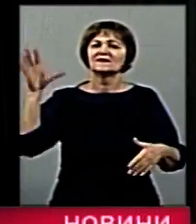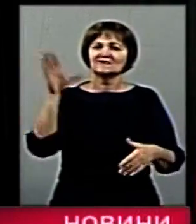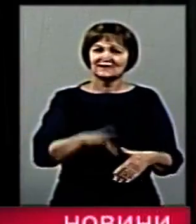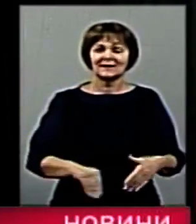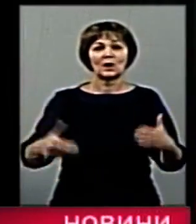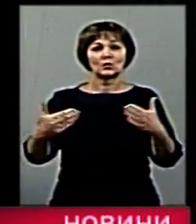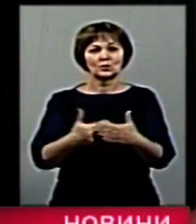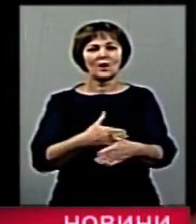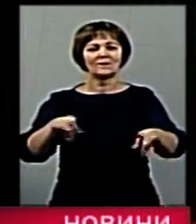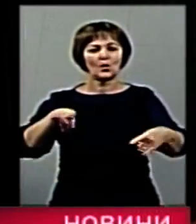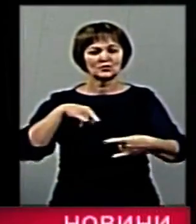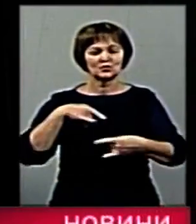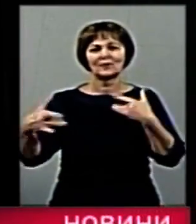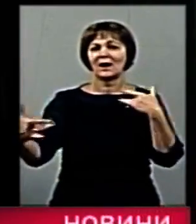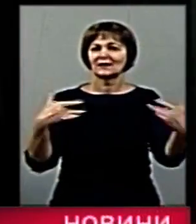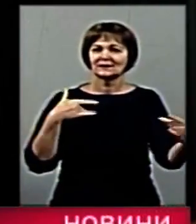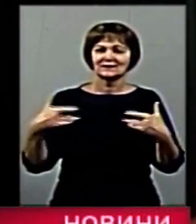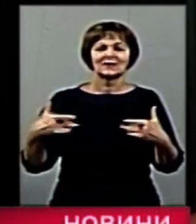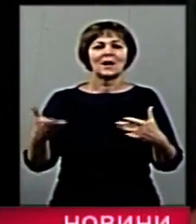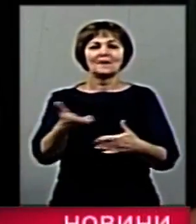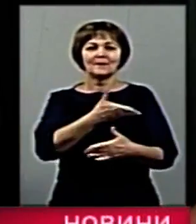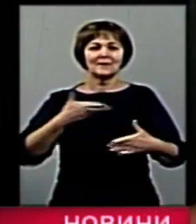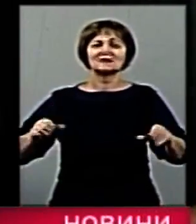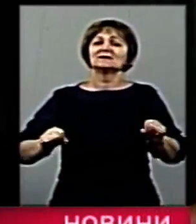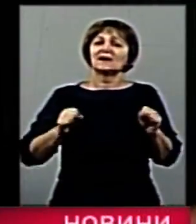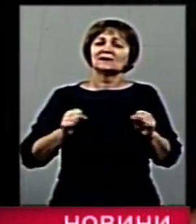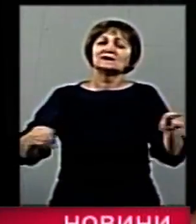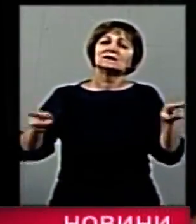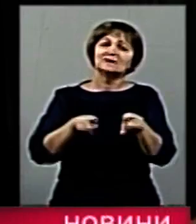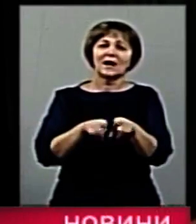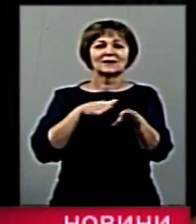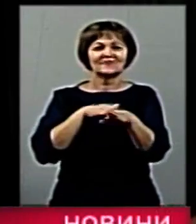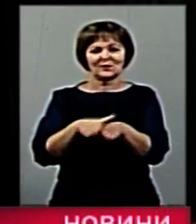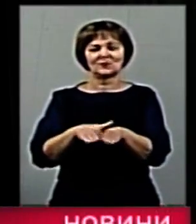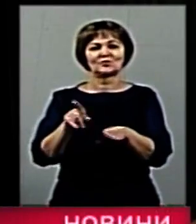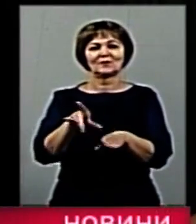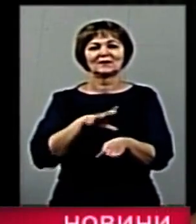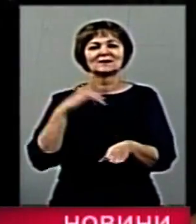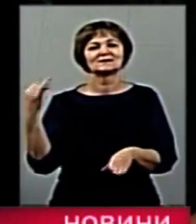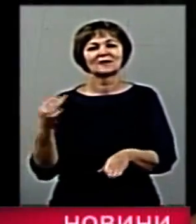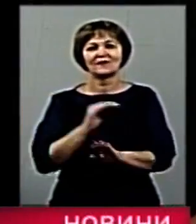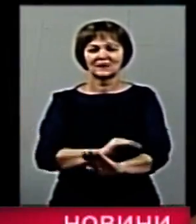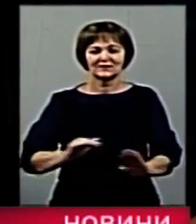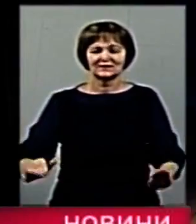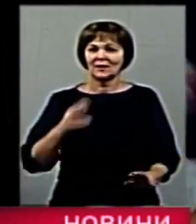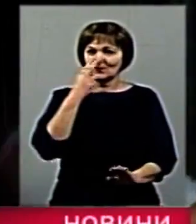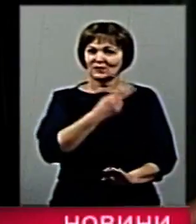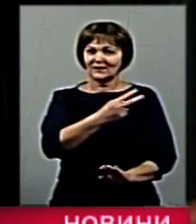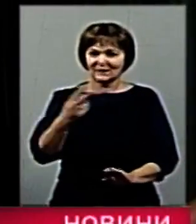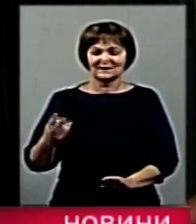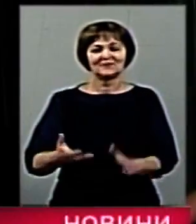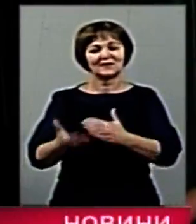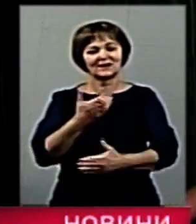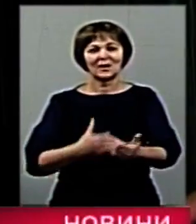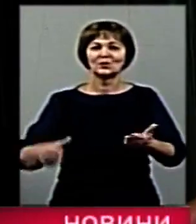костюми, і артисти, і номери. Ми старалися зробити так, щоб дітям було цікаво, щоб вони могли не тільки подивитися, а й прийняти